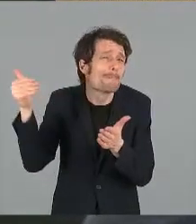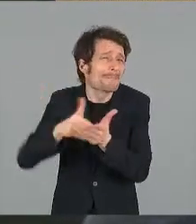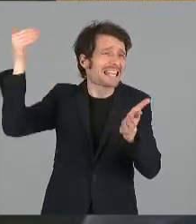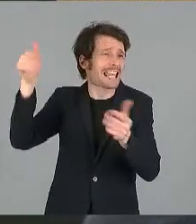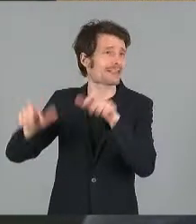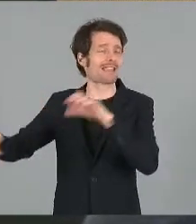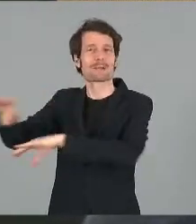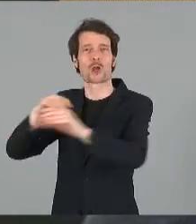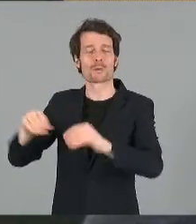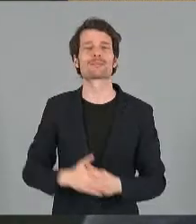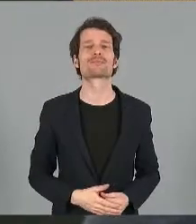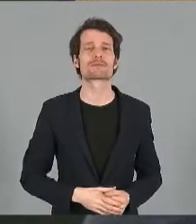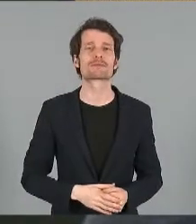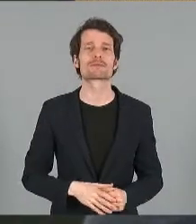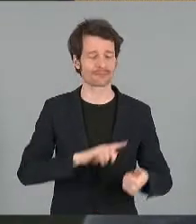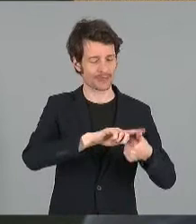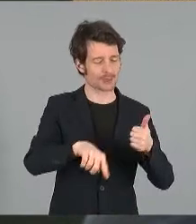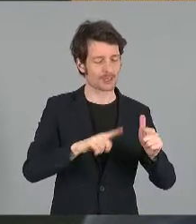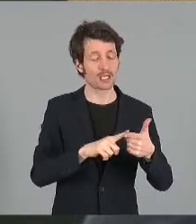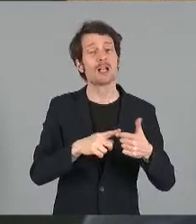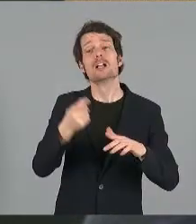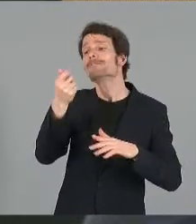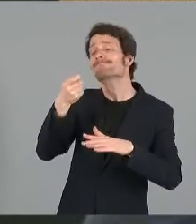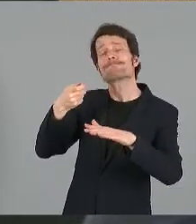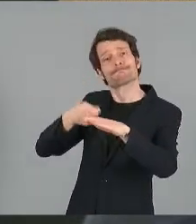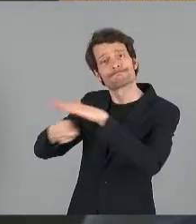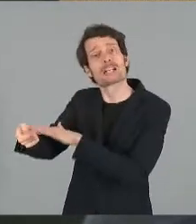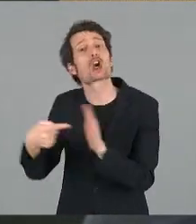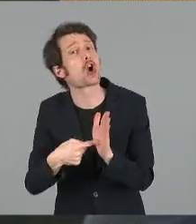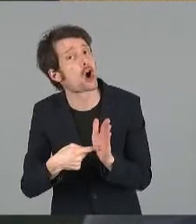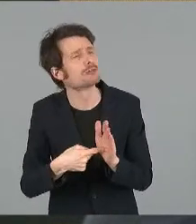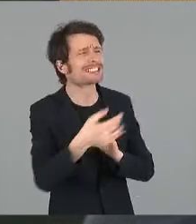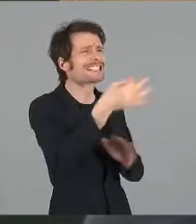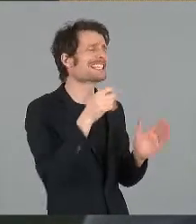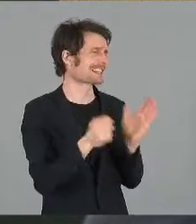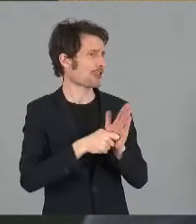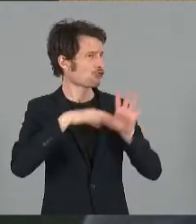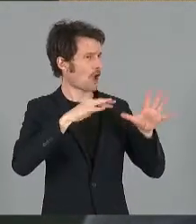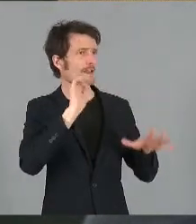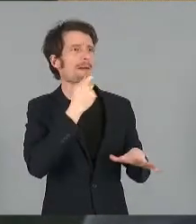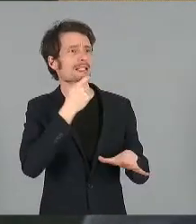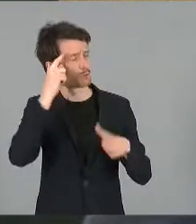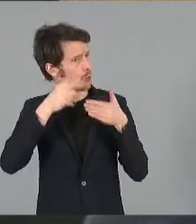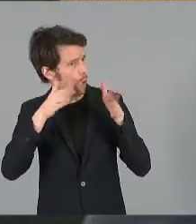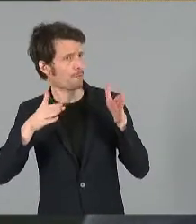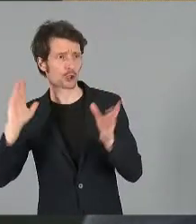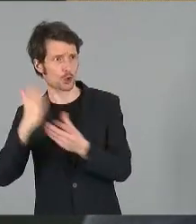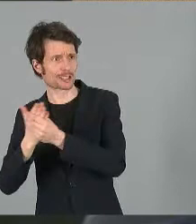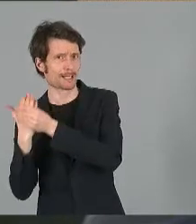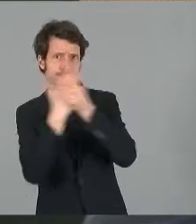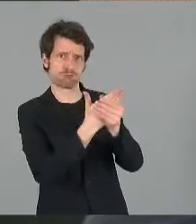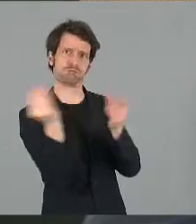À quelle date exactement également ce versement aura lieu ? Vous avez parlé de la date du 9 mars pour le dépôt des dossiers, de l'ouverture, si j'ai bien compris,